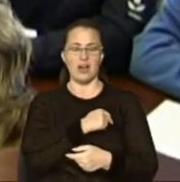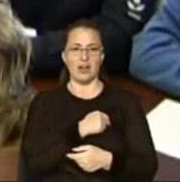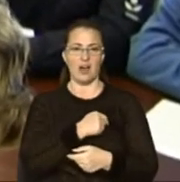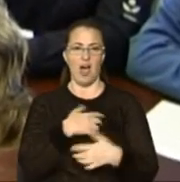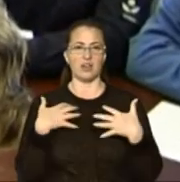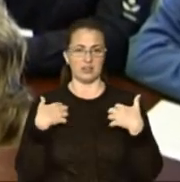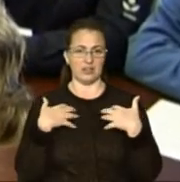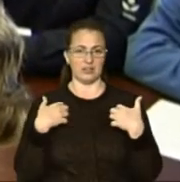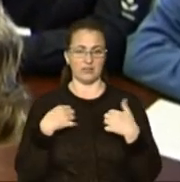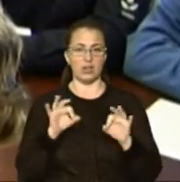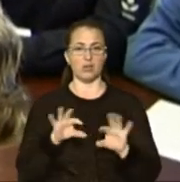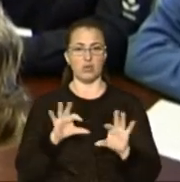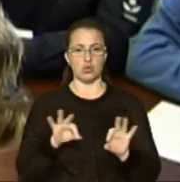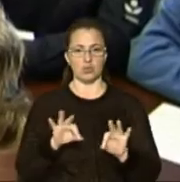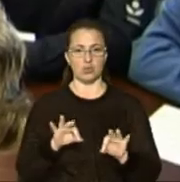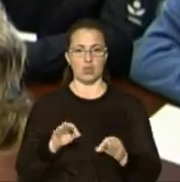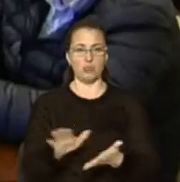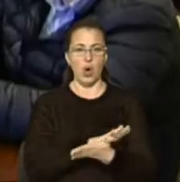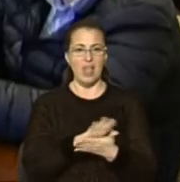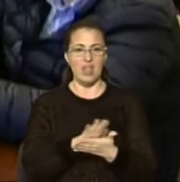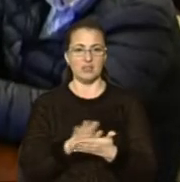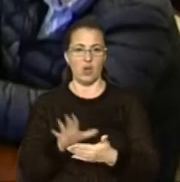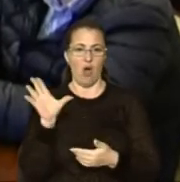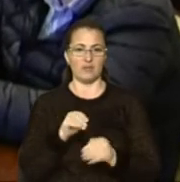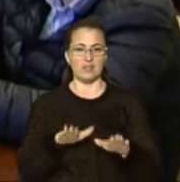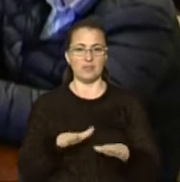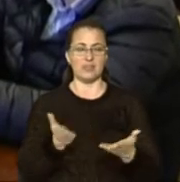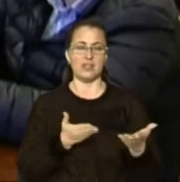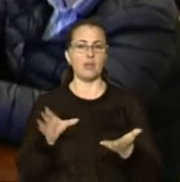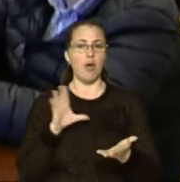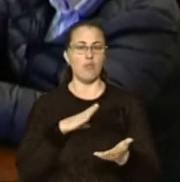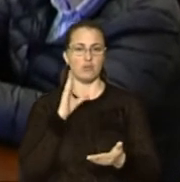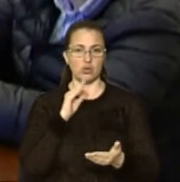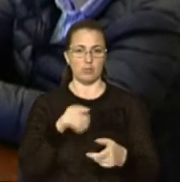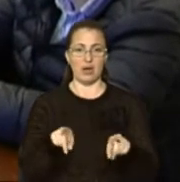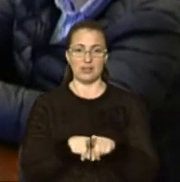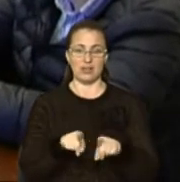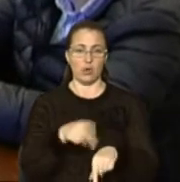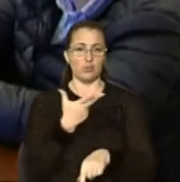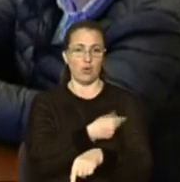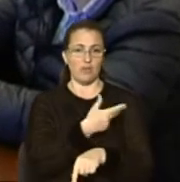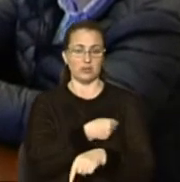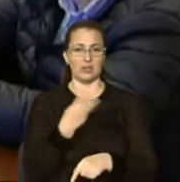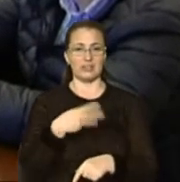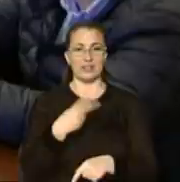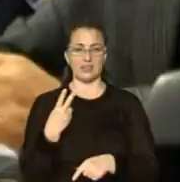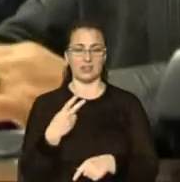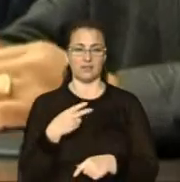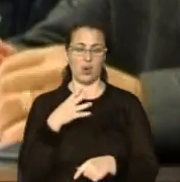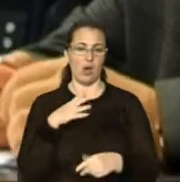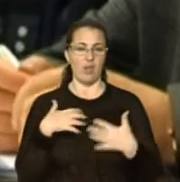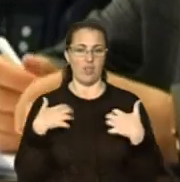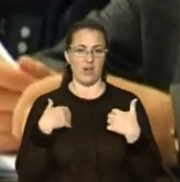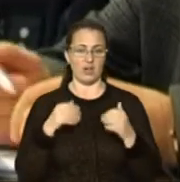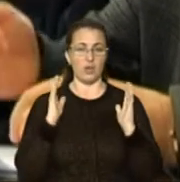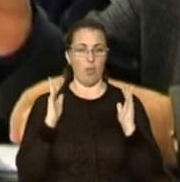Орест Крук розповідає. Продезінфікували усі місця, де був собака. Також провакцинували 32 тварин – у